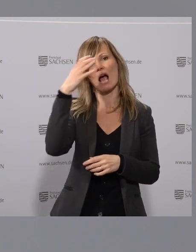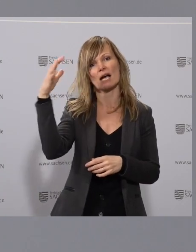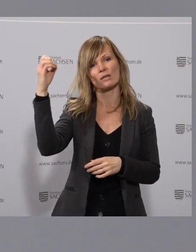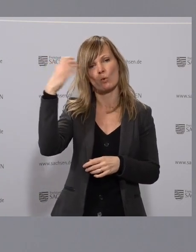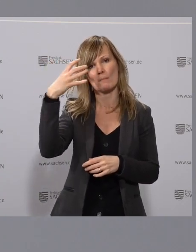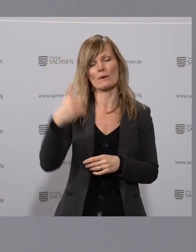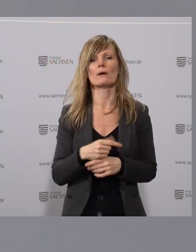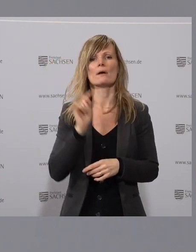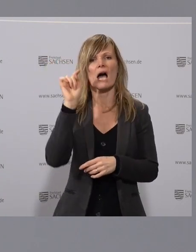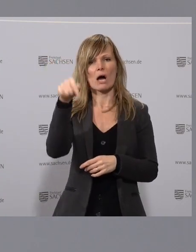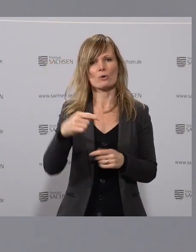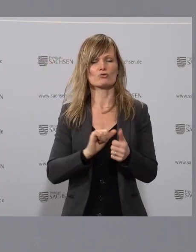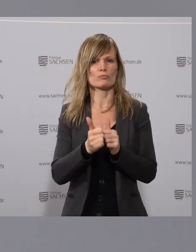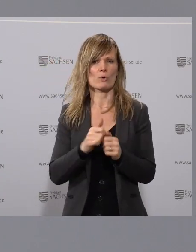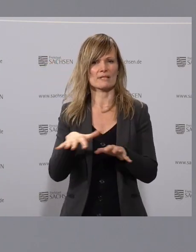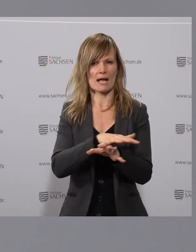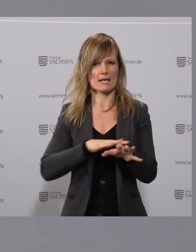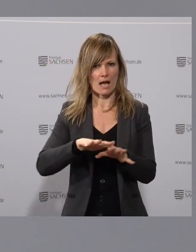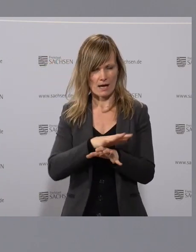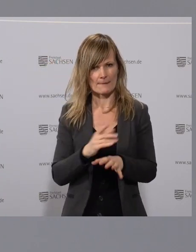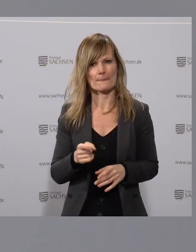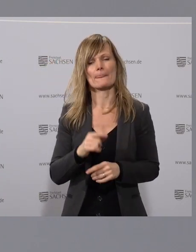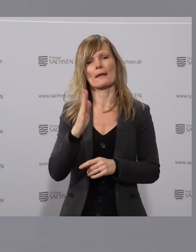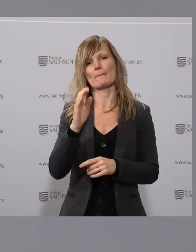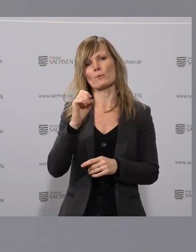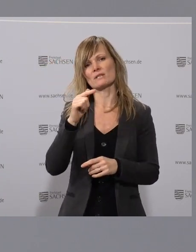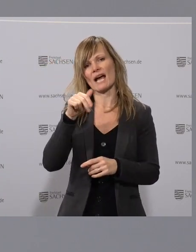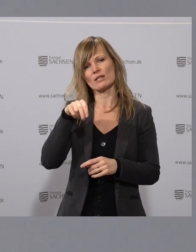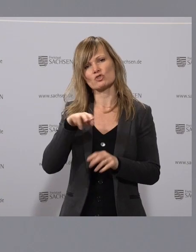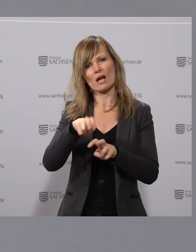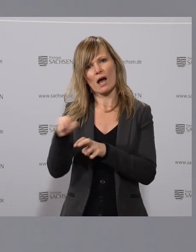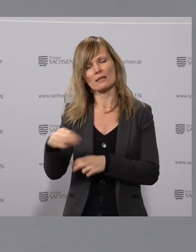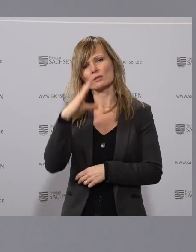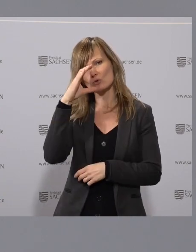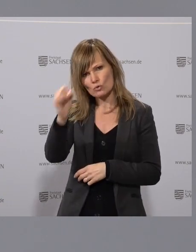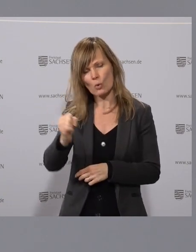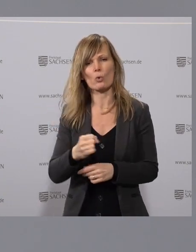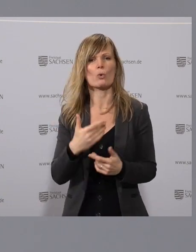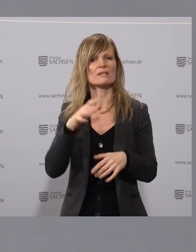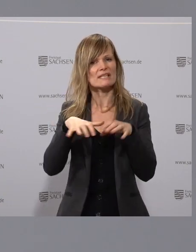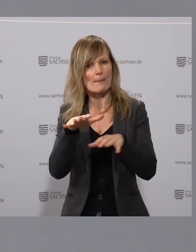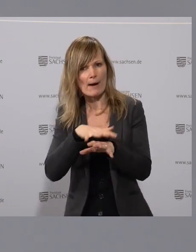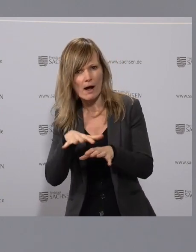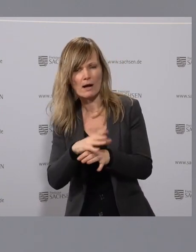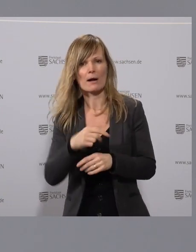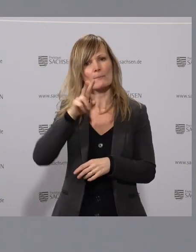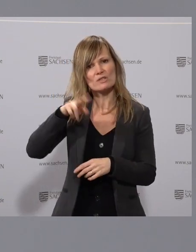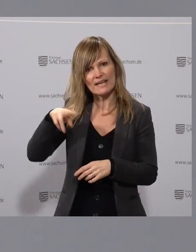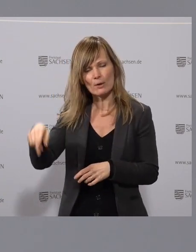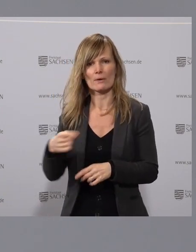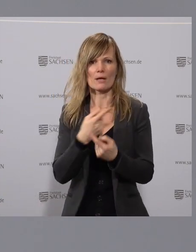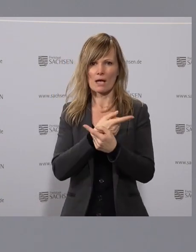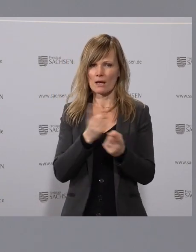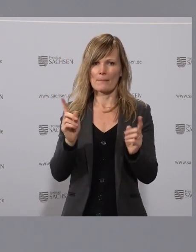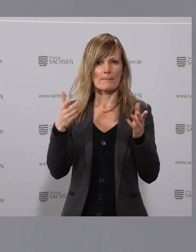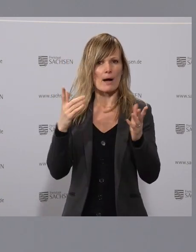Außensportanlagen und Außenbereiche von botanischen Gärtenzoos, Tierparks, Museen. Ebenfalls ohne G werden zukünftig alle